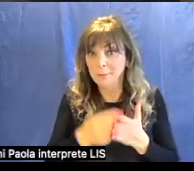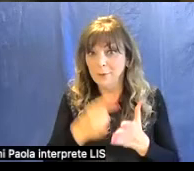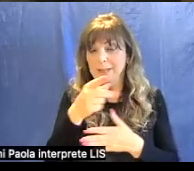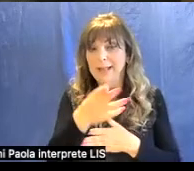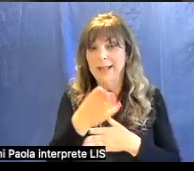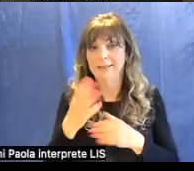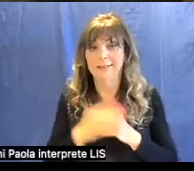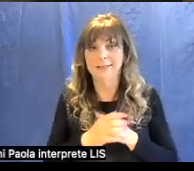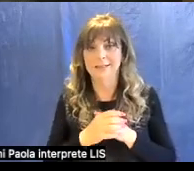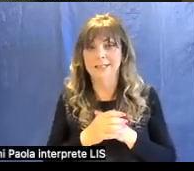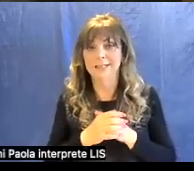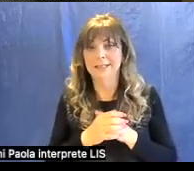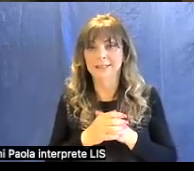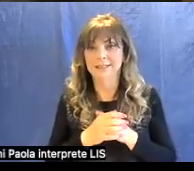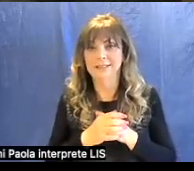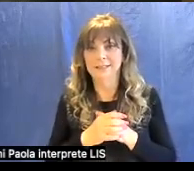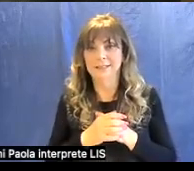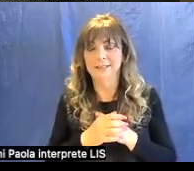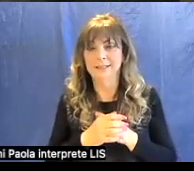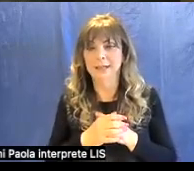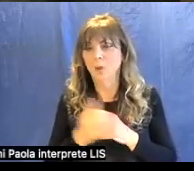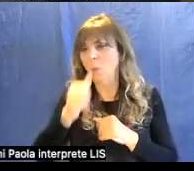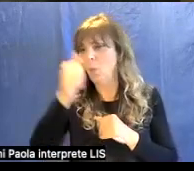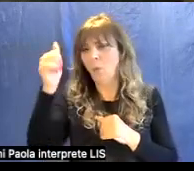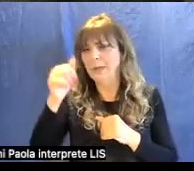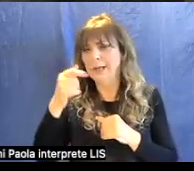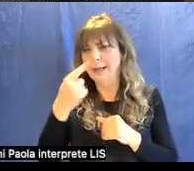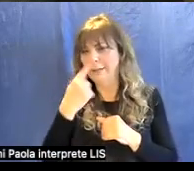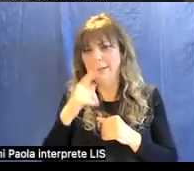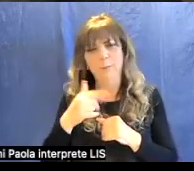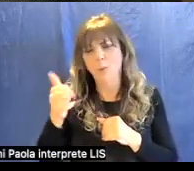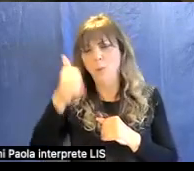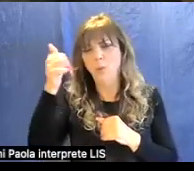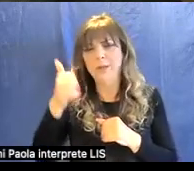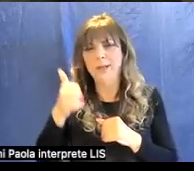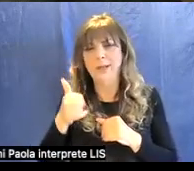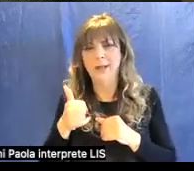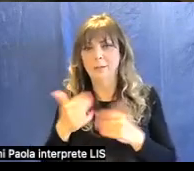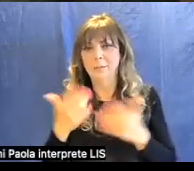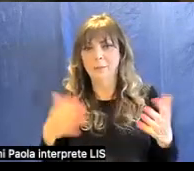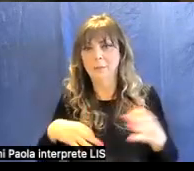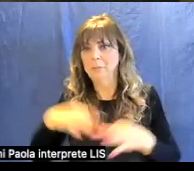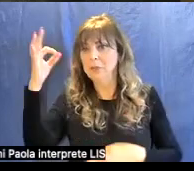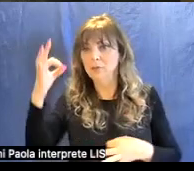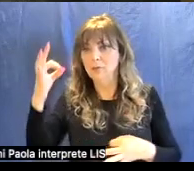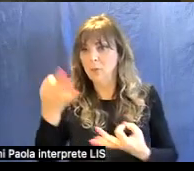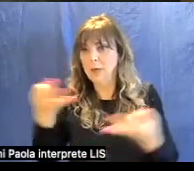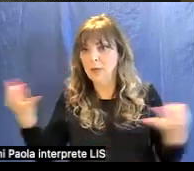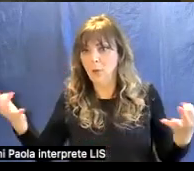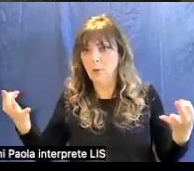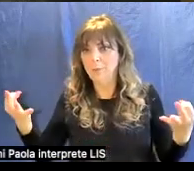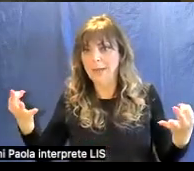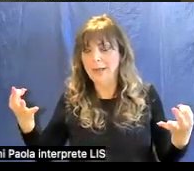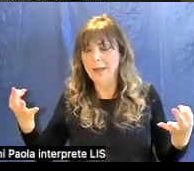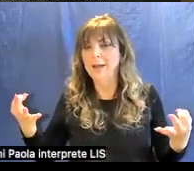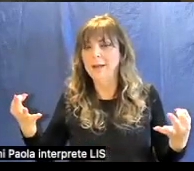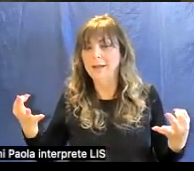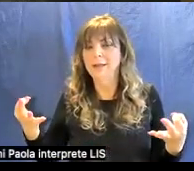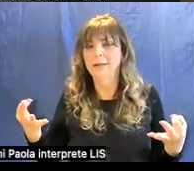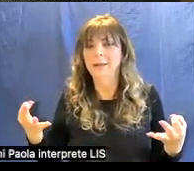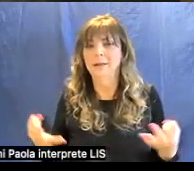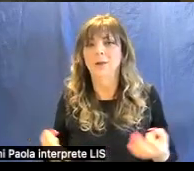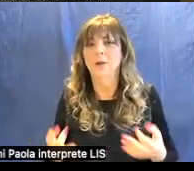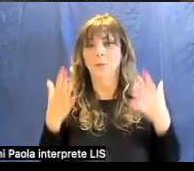non esistono diciamo è unica nel suo genere perché a grandezza naturale un busto in pietre dure in tre